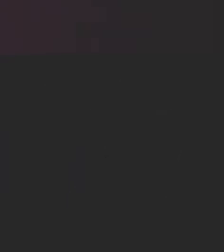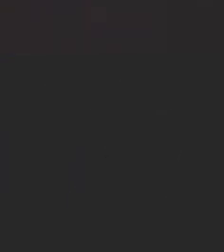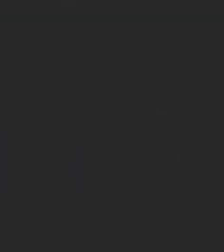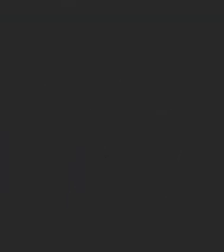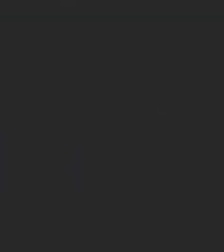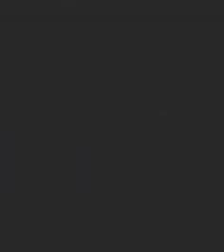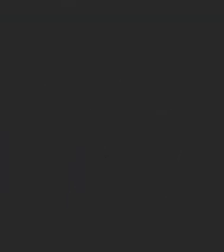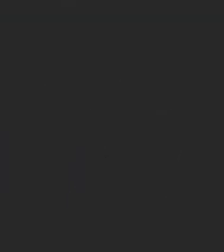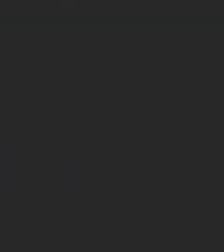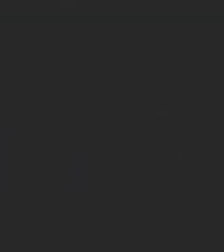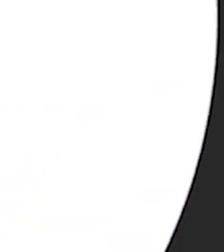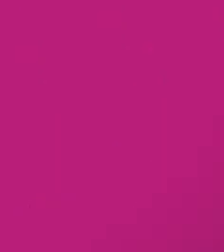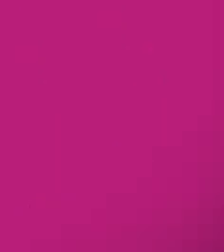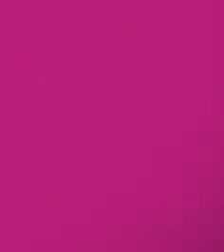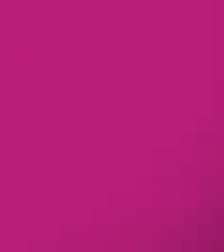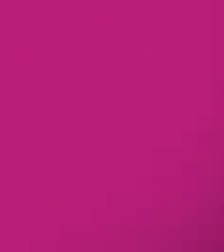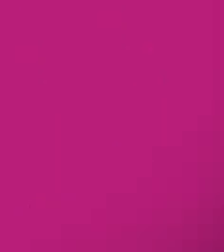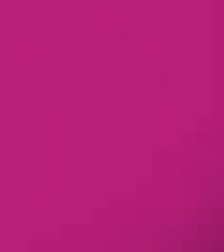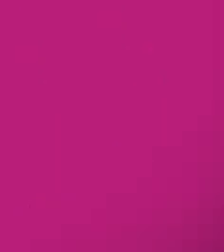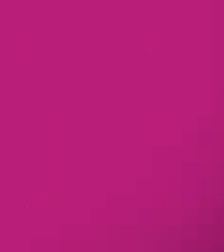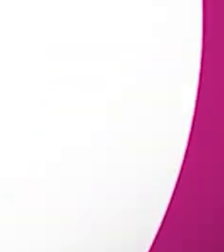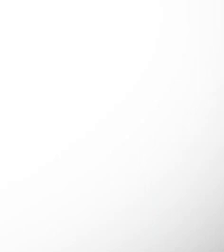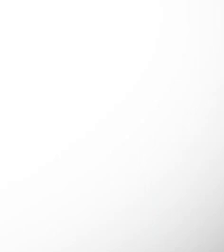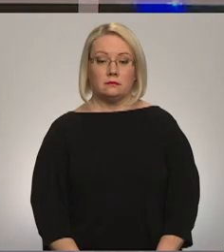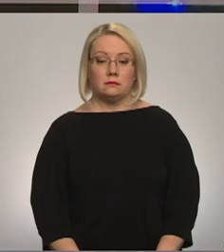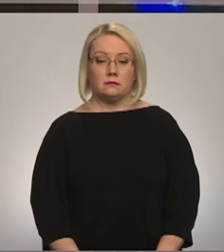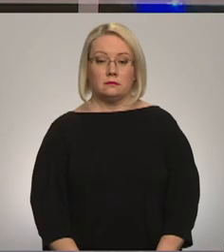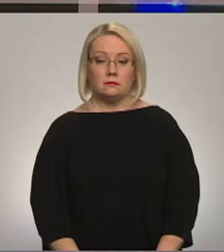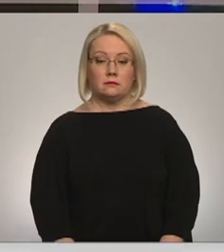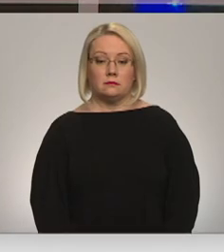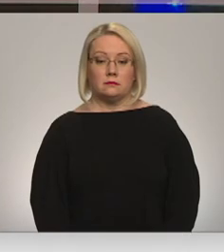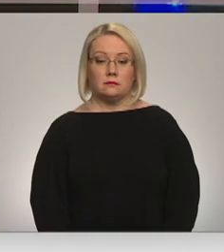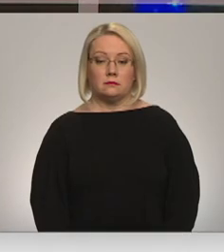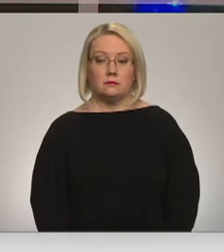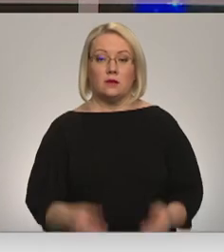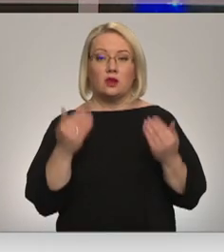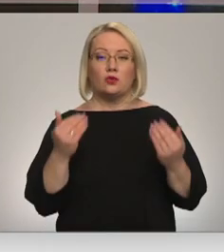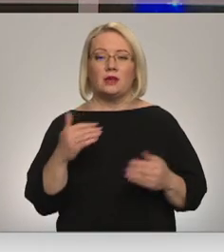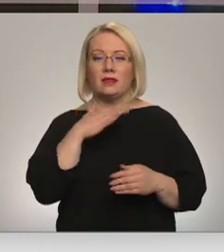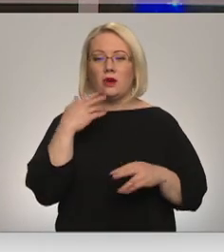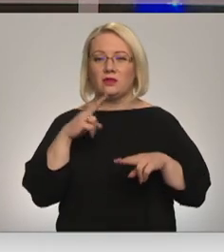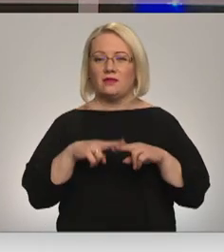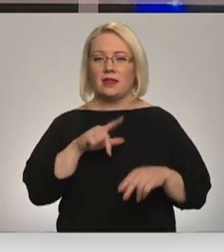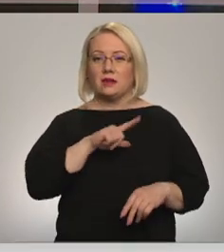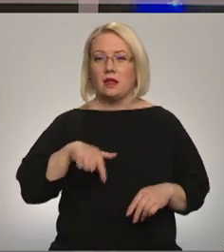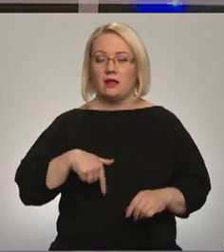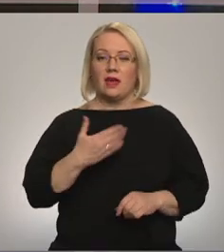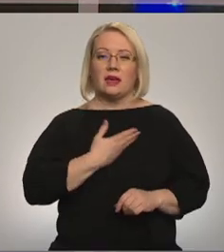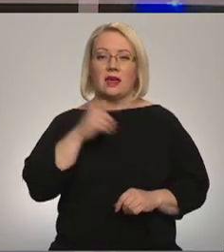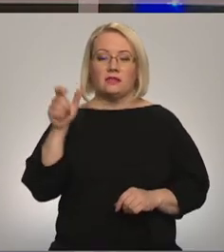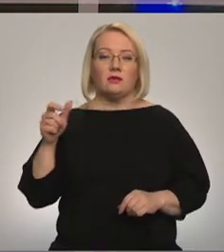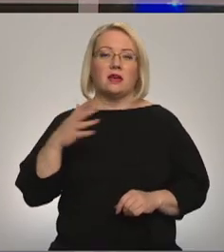Re! Viss ēters ir te! Šodien daudz vietu Latvijā iedzīvotāji savās